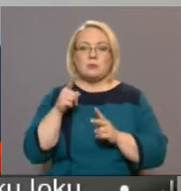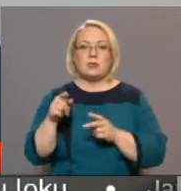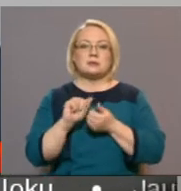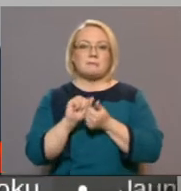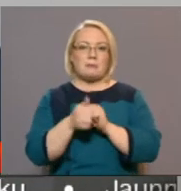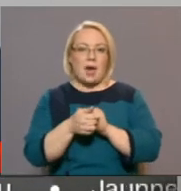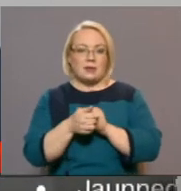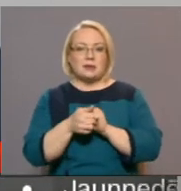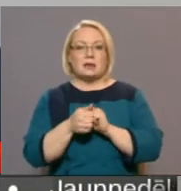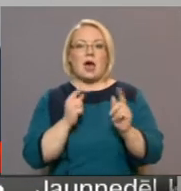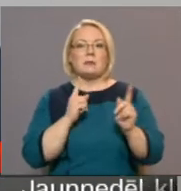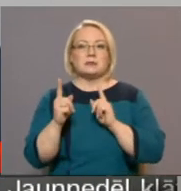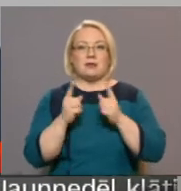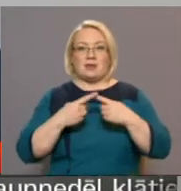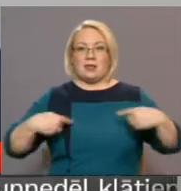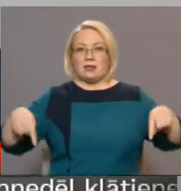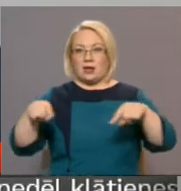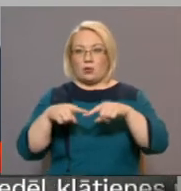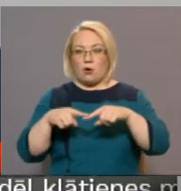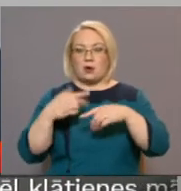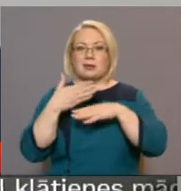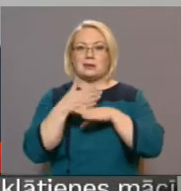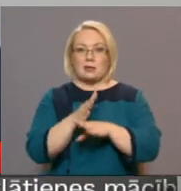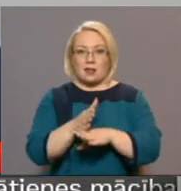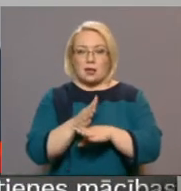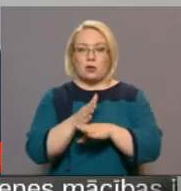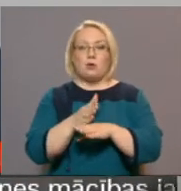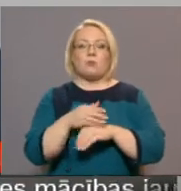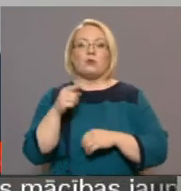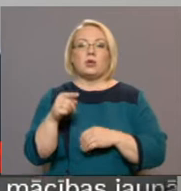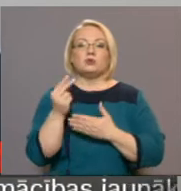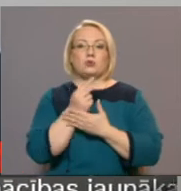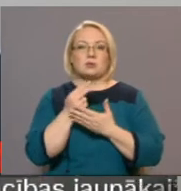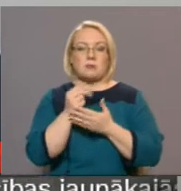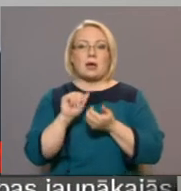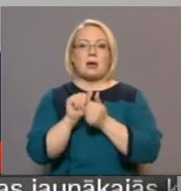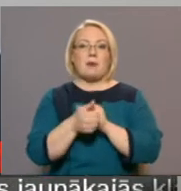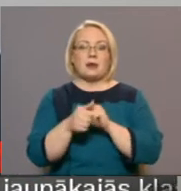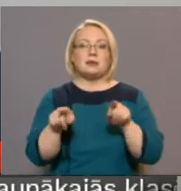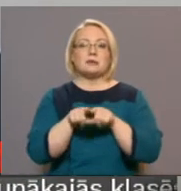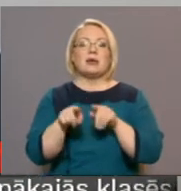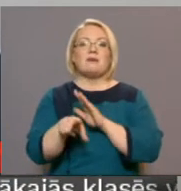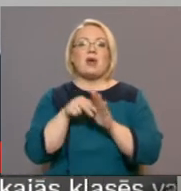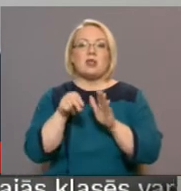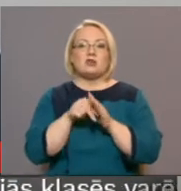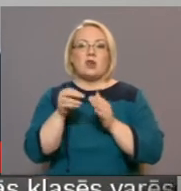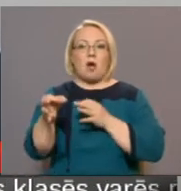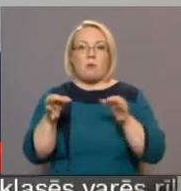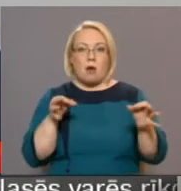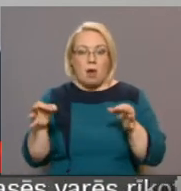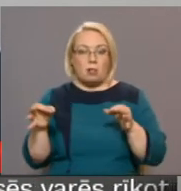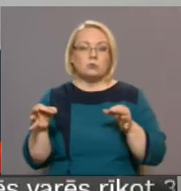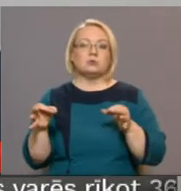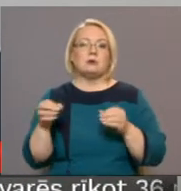administratīvo teritoriju iedalījumu. Tas nozīmēs, ka mainīs arī vēlēšanu amgabalu robežas.